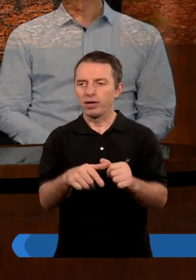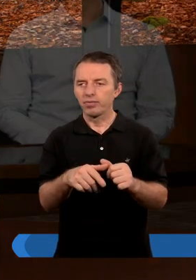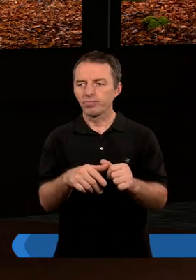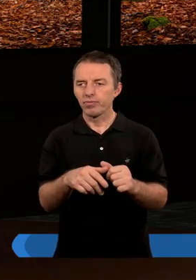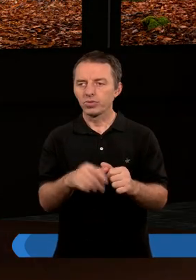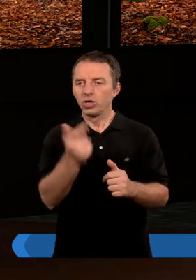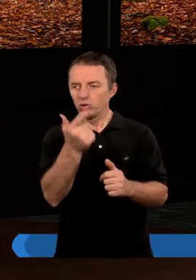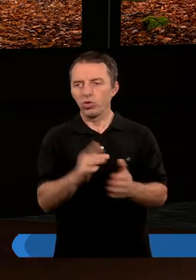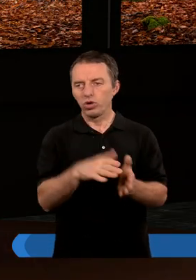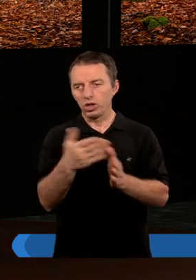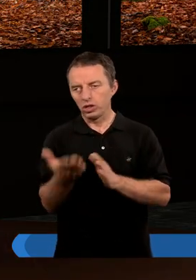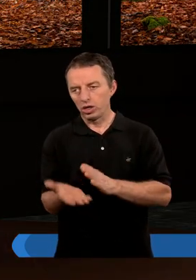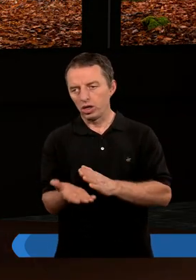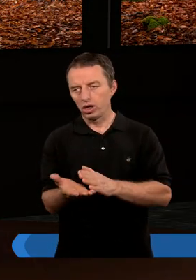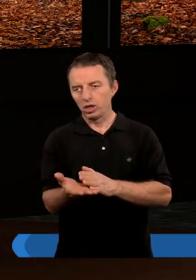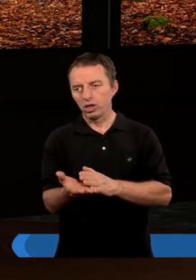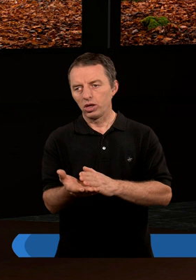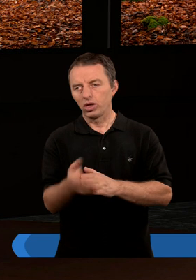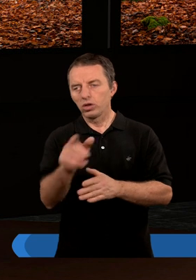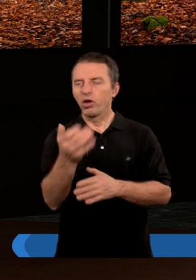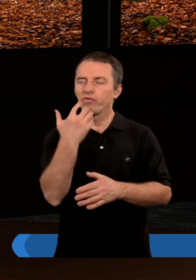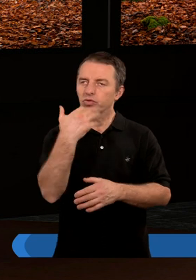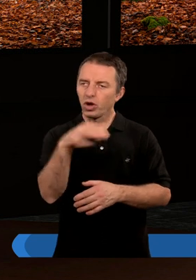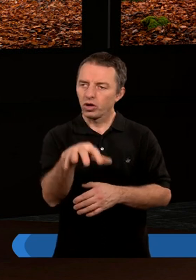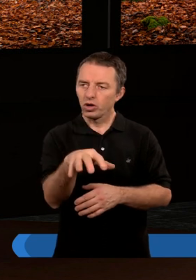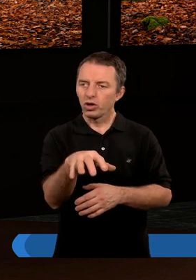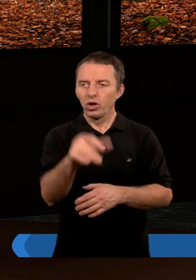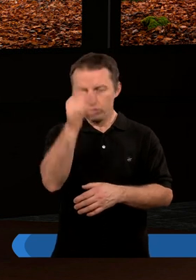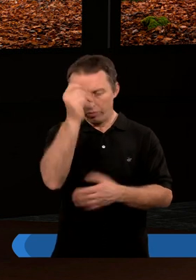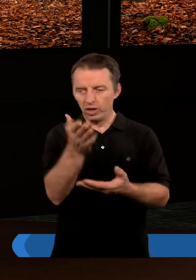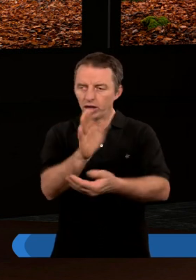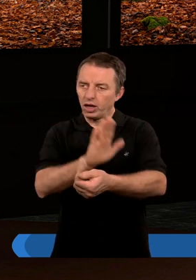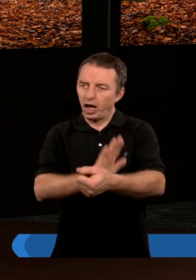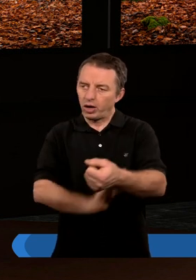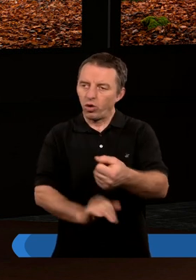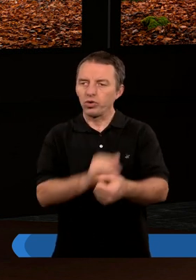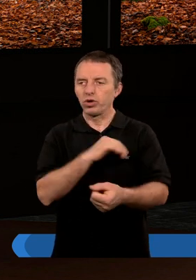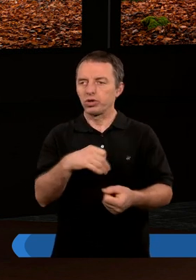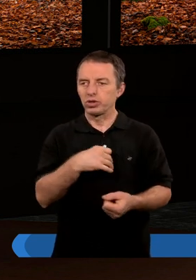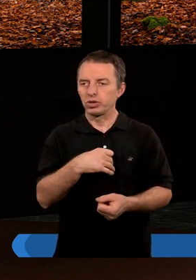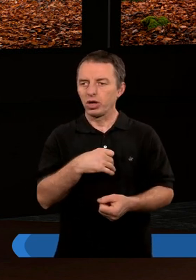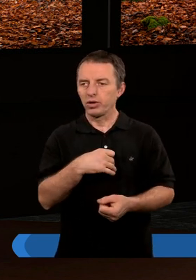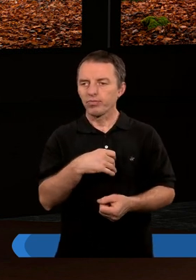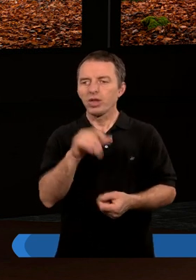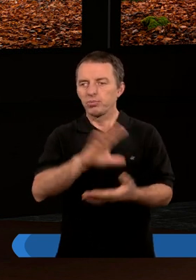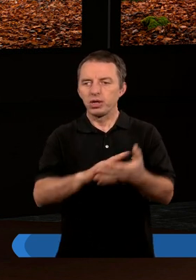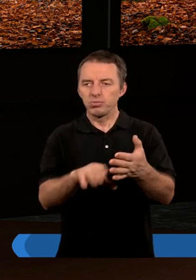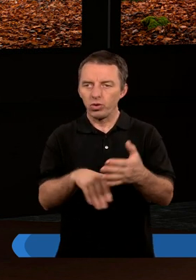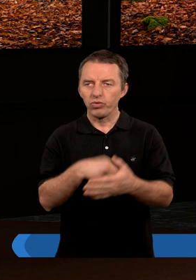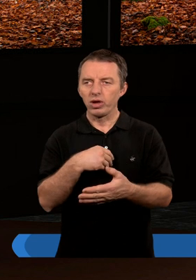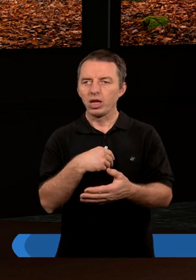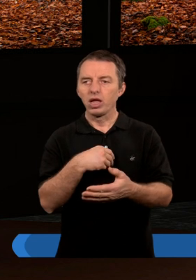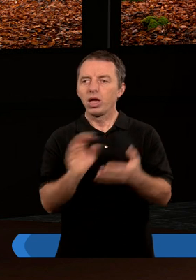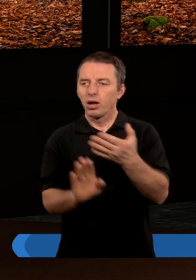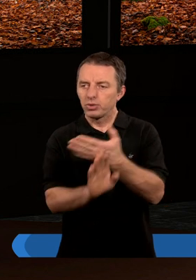Ale z drugiej strony to, co też wspominałeś wcześniej, że kiedy człowiek narodzi się, jak to mówimy, jak Pismo Święte